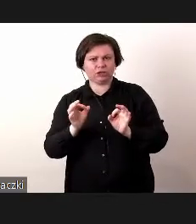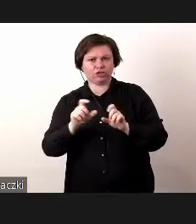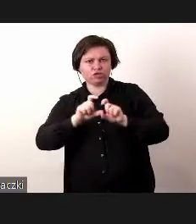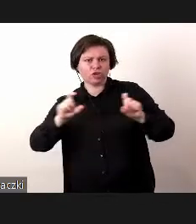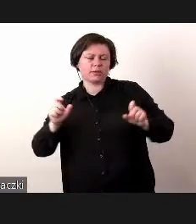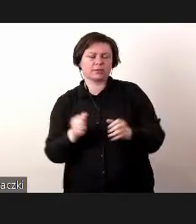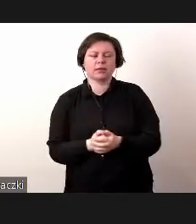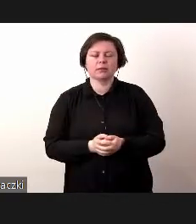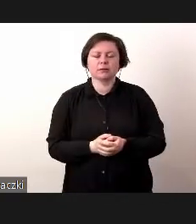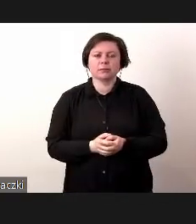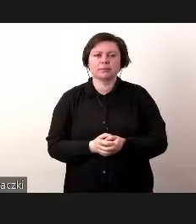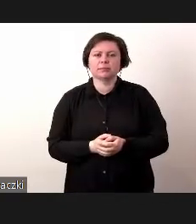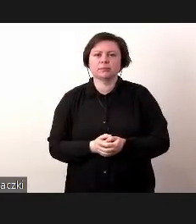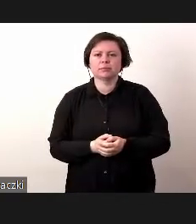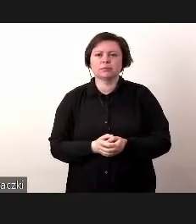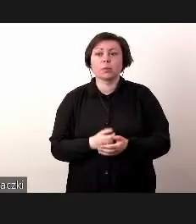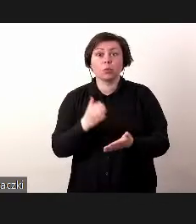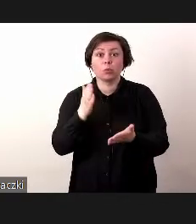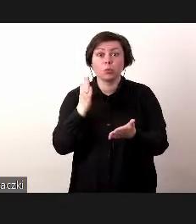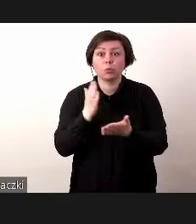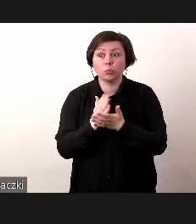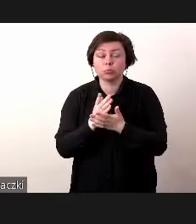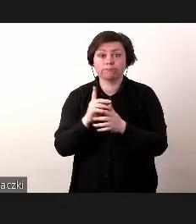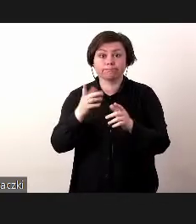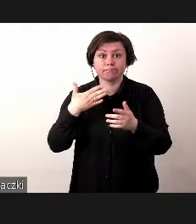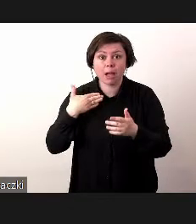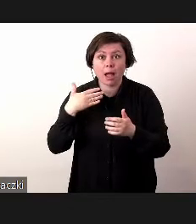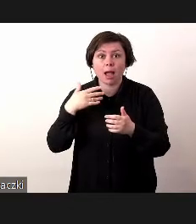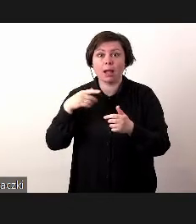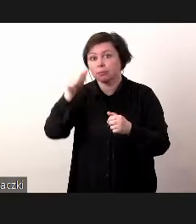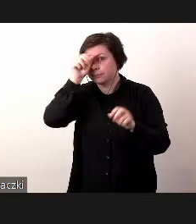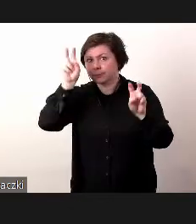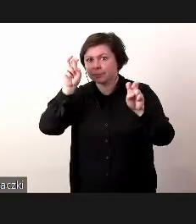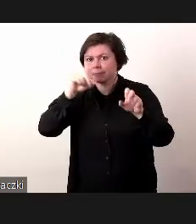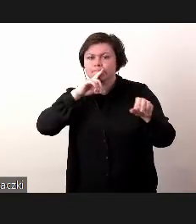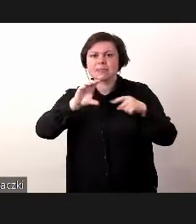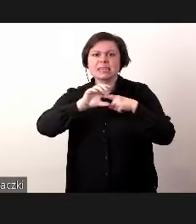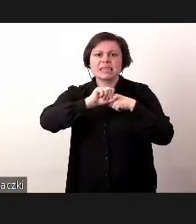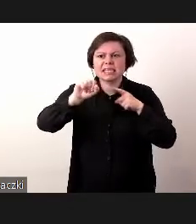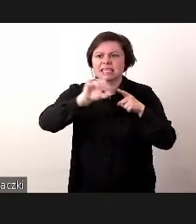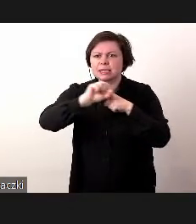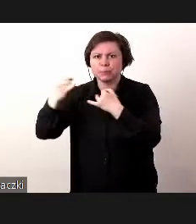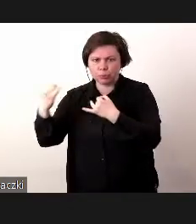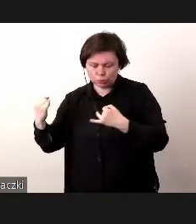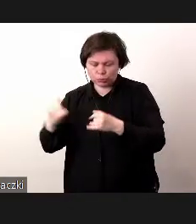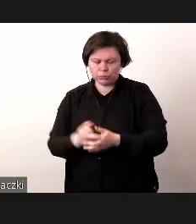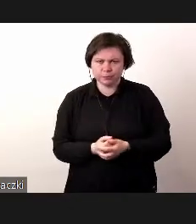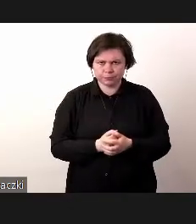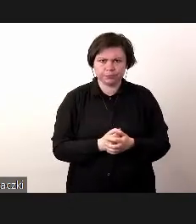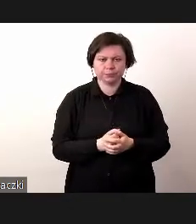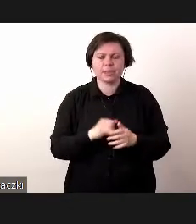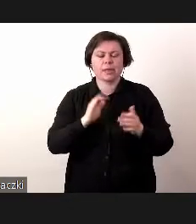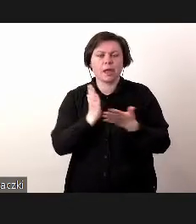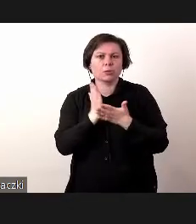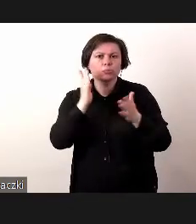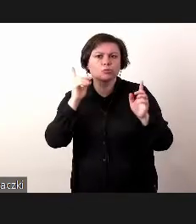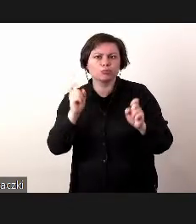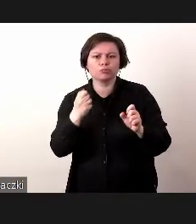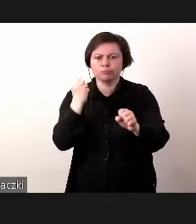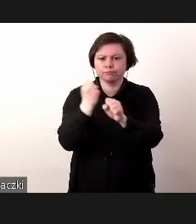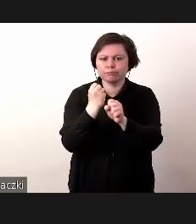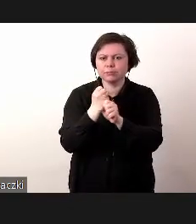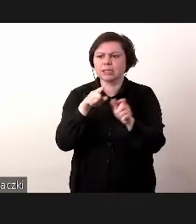czasach, już pojawia się zagadnienie dyscyplin, czyli w momencie, kiedy